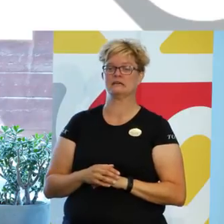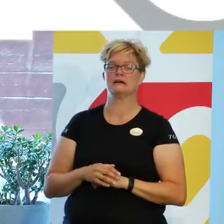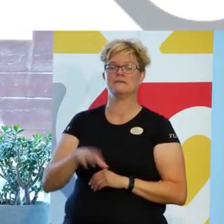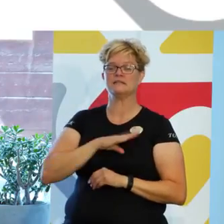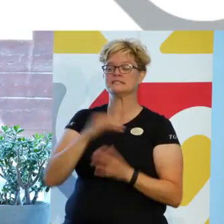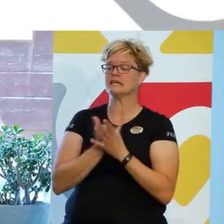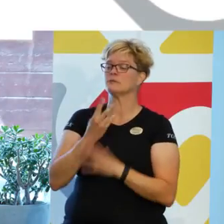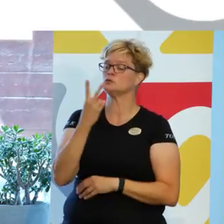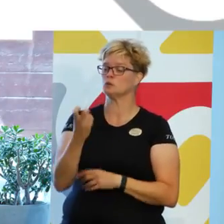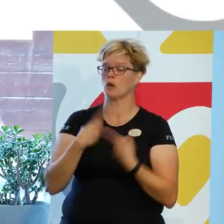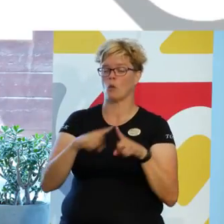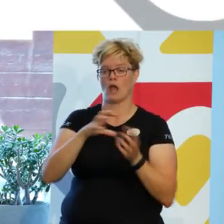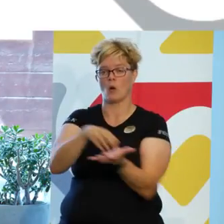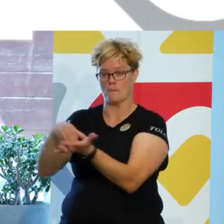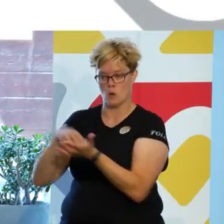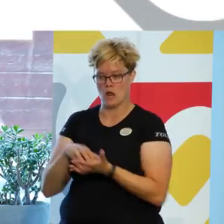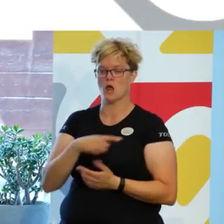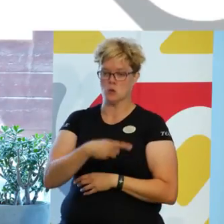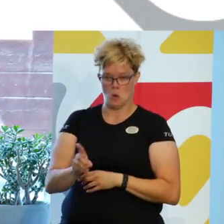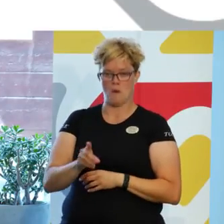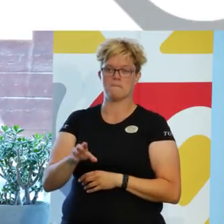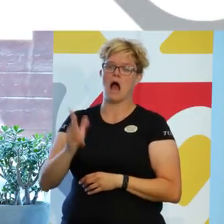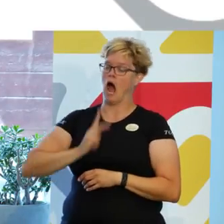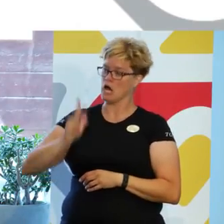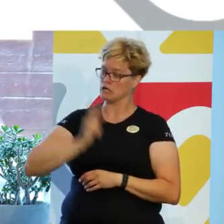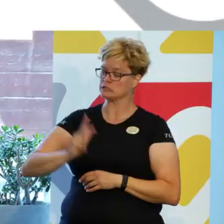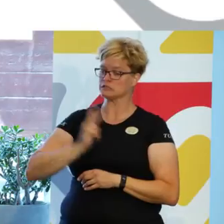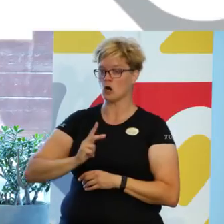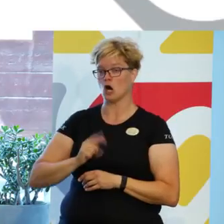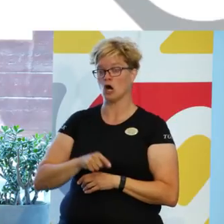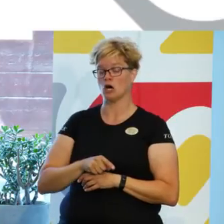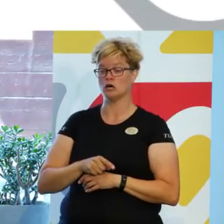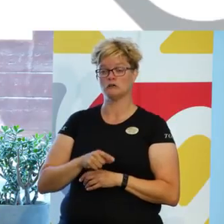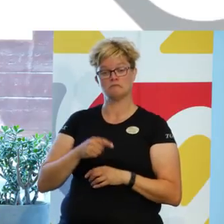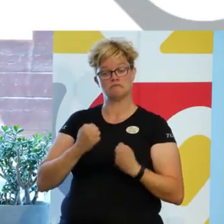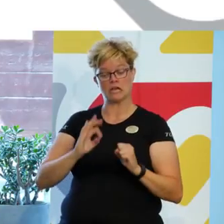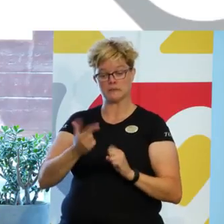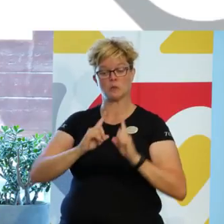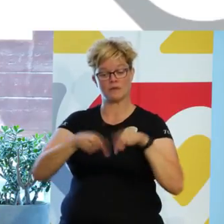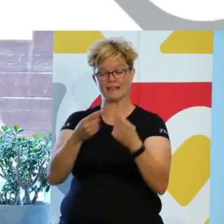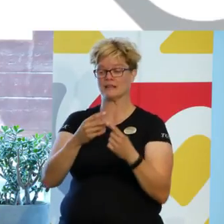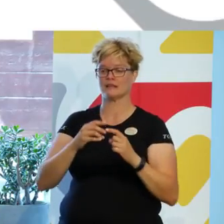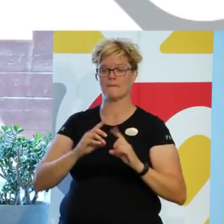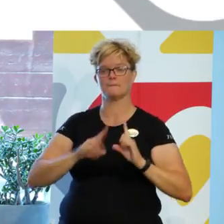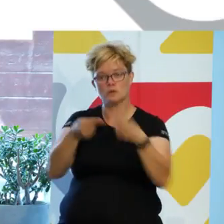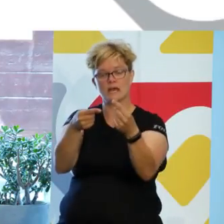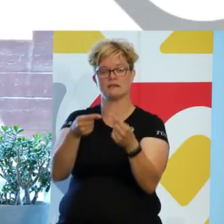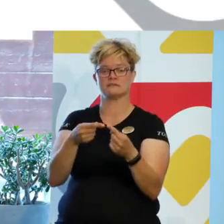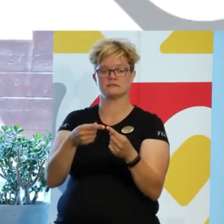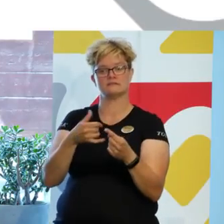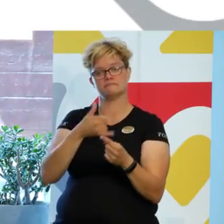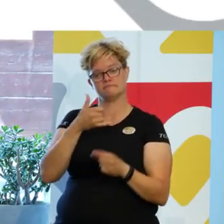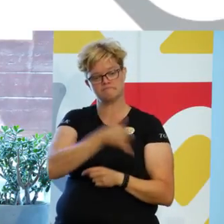20 kommuner, har då ansvar för en verksamhetsutvecklingsprocess i sin